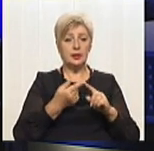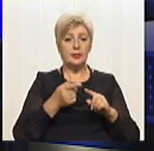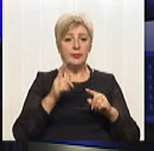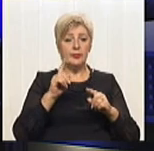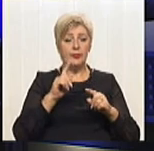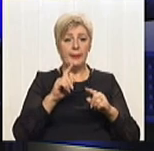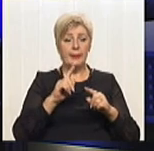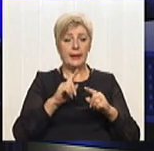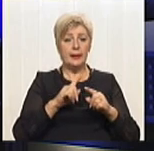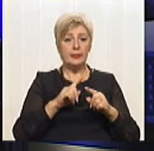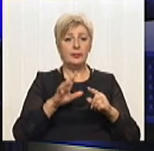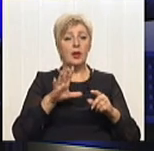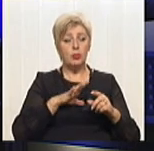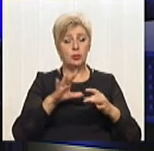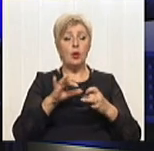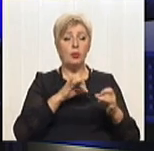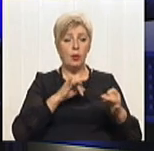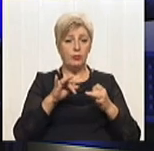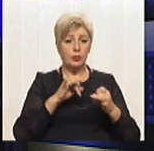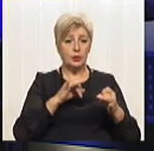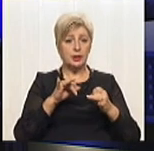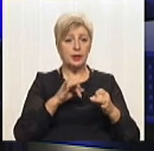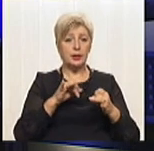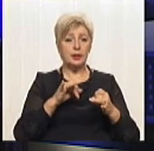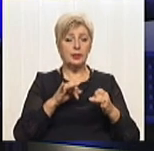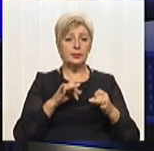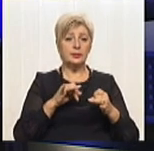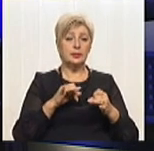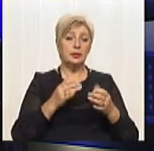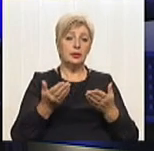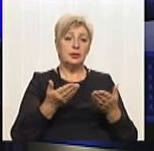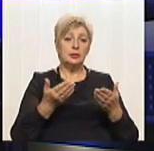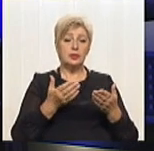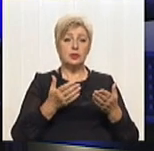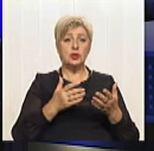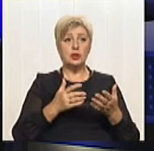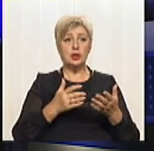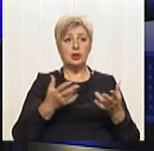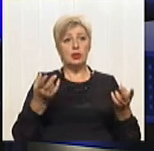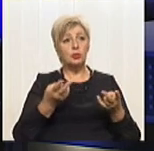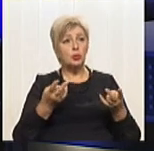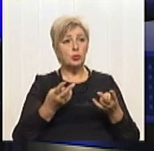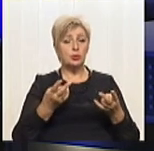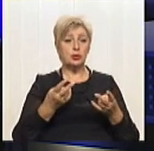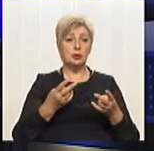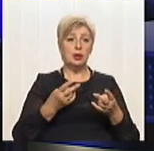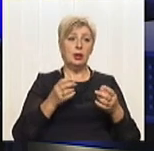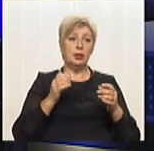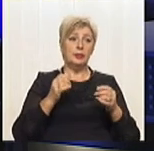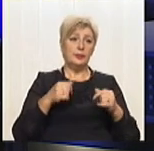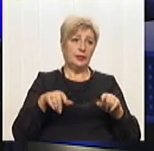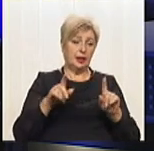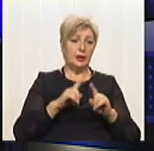«Укрводоканал екологія» було обговорення щодо того, чи має взагалі вона сенс, які питання можуть бути там закриті.